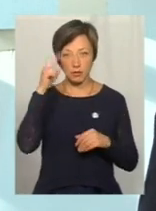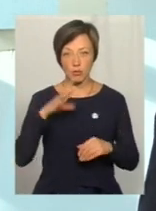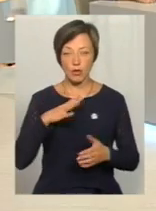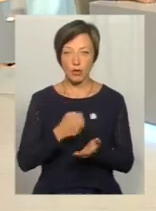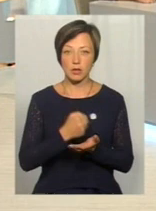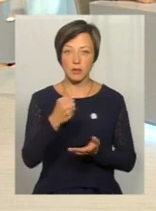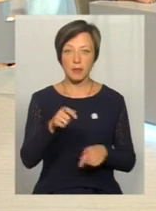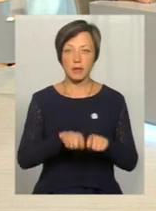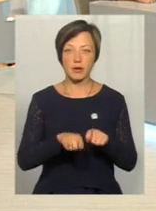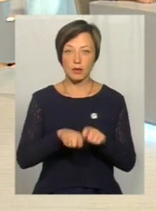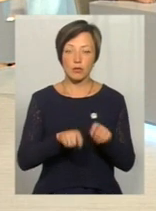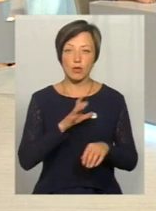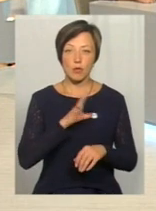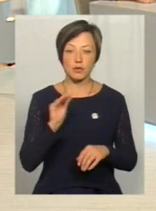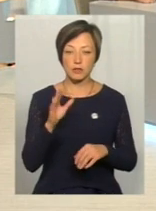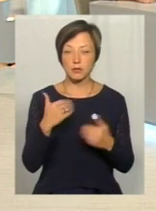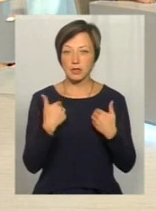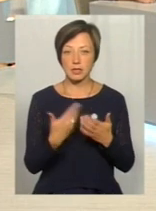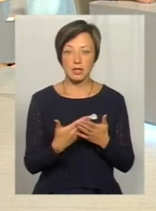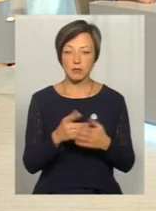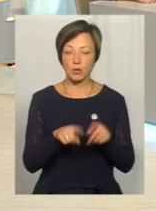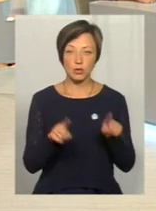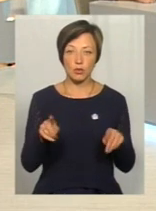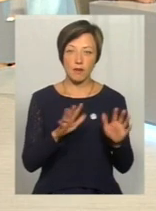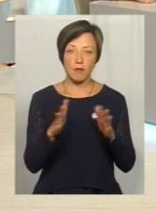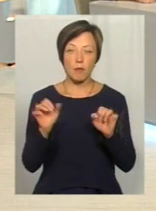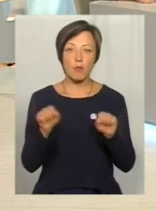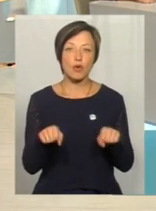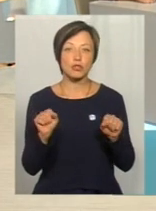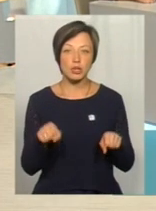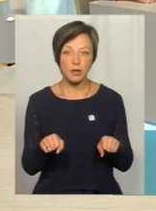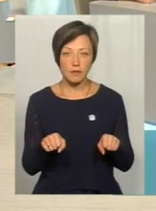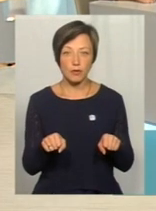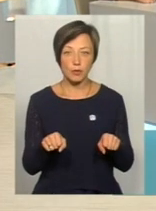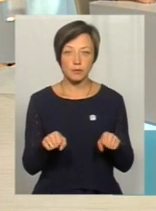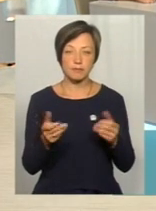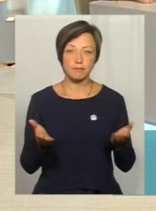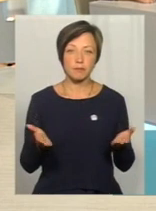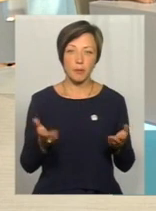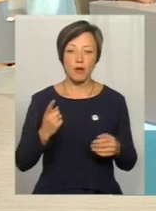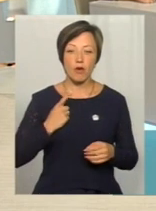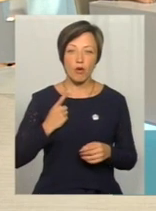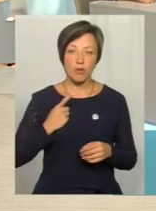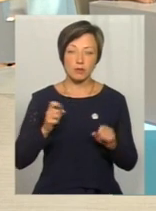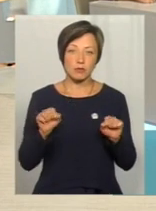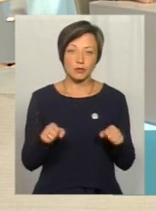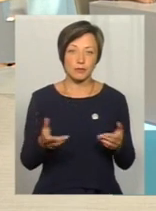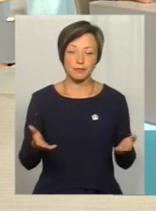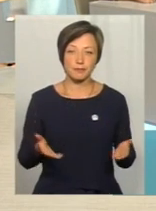направлено на перевірку, було посвідчення, але чомусь, мені здається, це поодинокий випадок. Можливо, в охоронця, можливо,